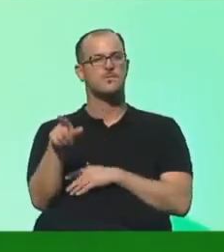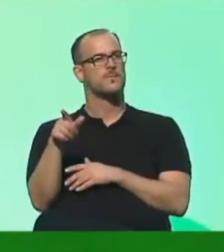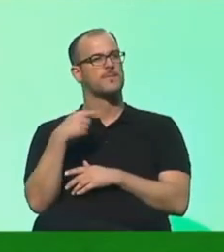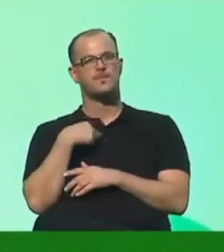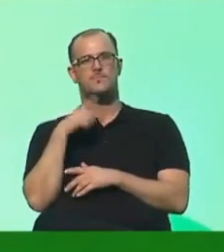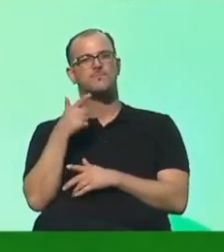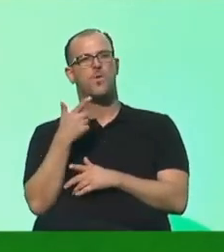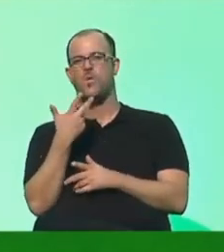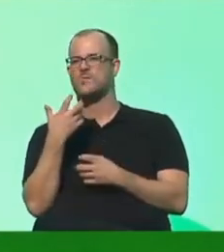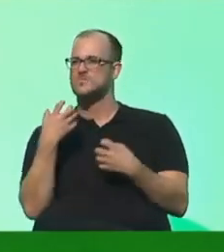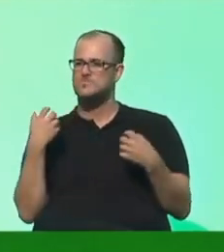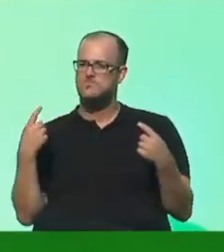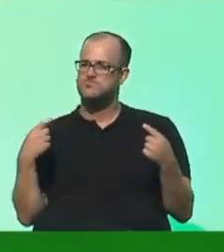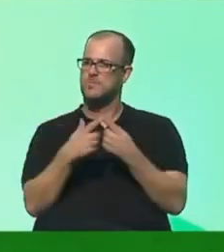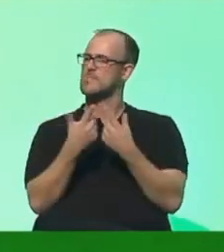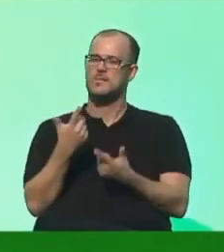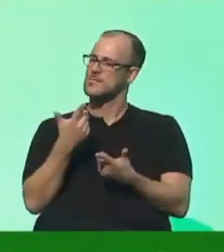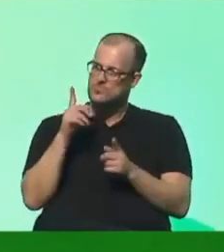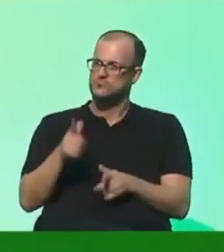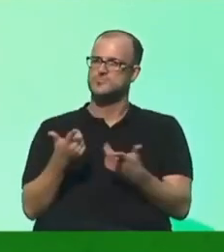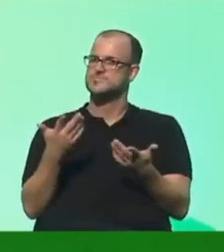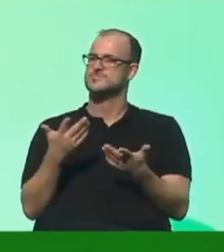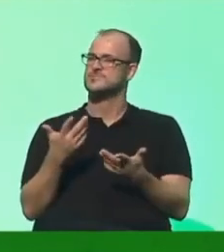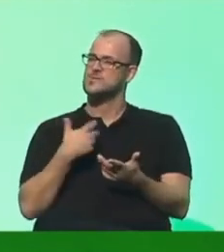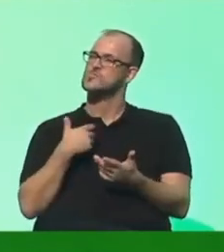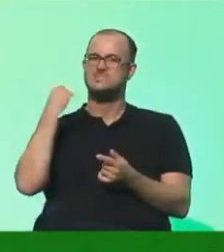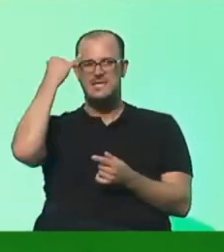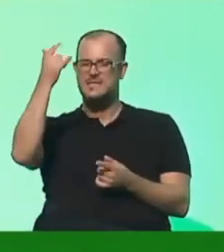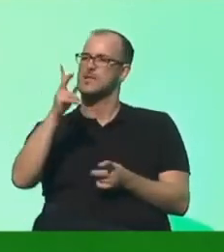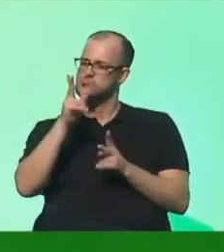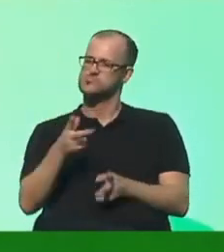wir machen, weil unsere Ideen haben es verdient, verteidigt zu werden.